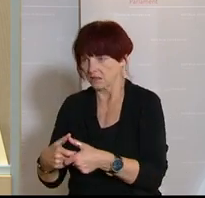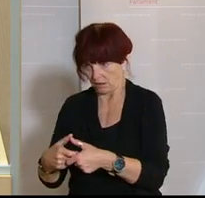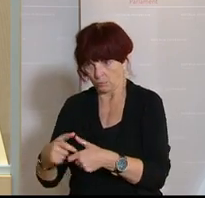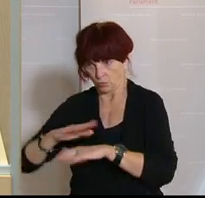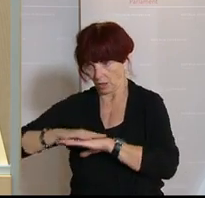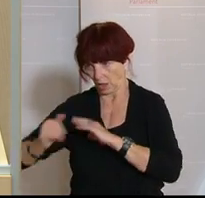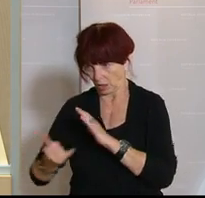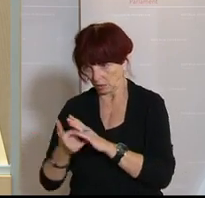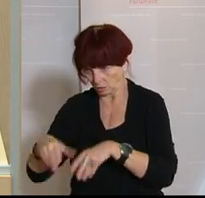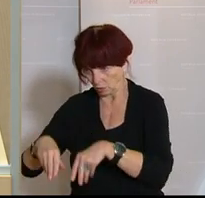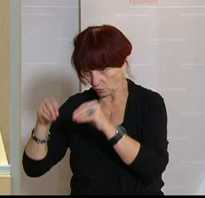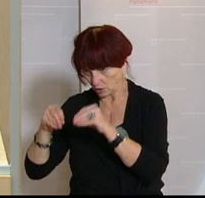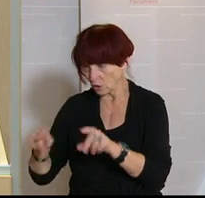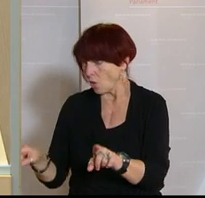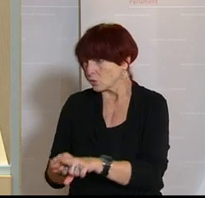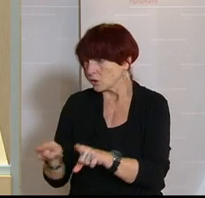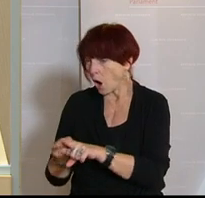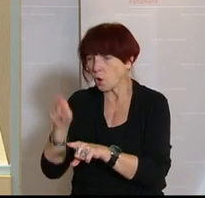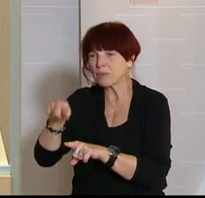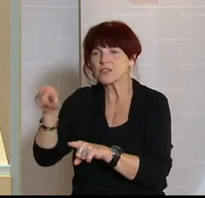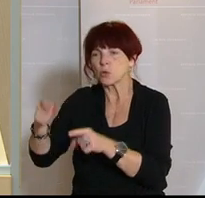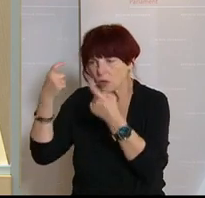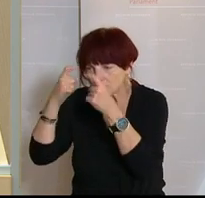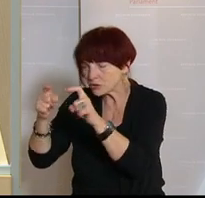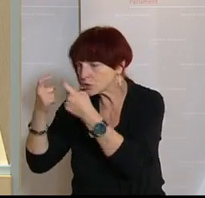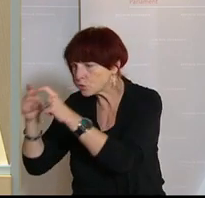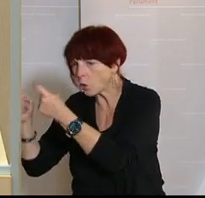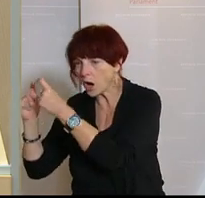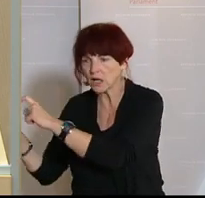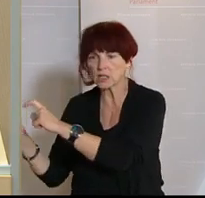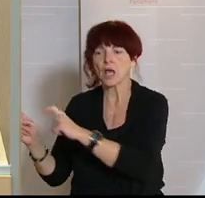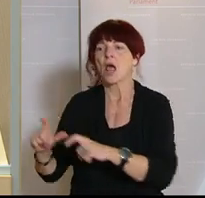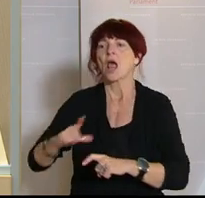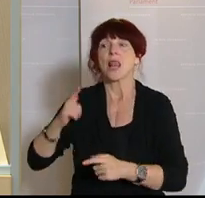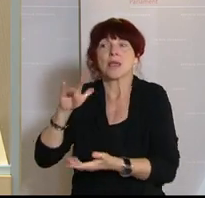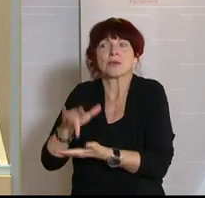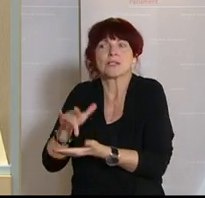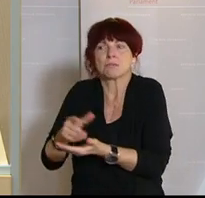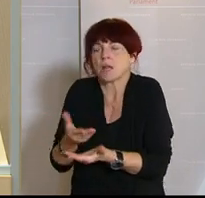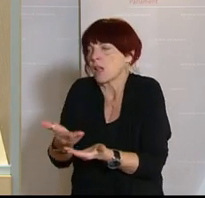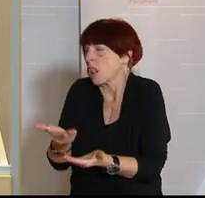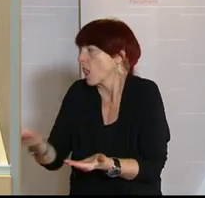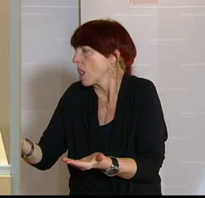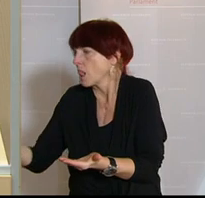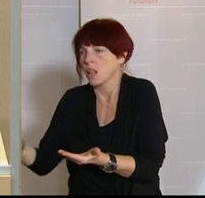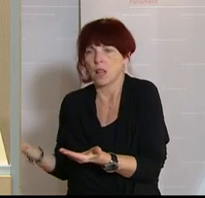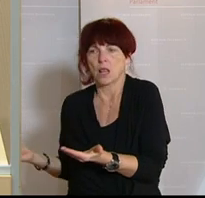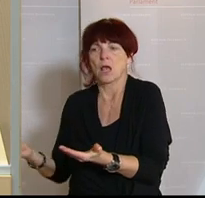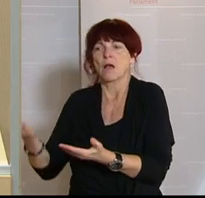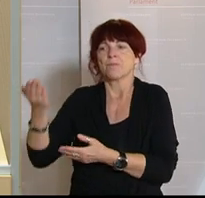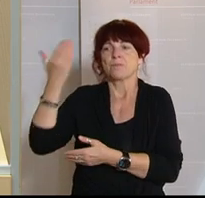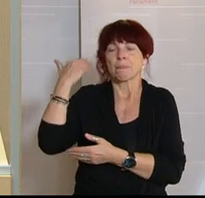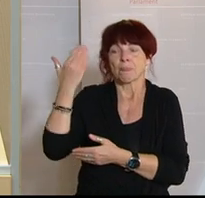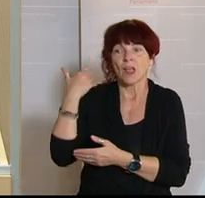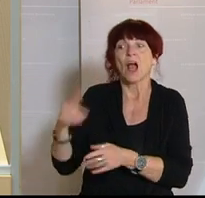versorgt hat mit Lebensmitteln, die eigentlich für die Gastronomie vorgesehen gewesen wären und die der Mülltonne